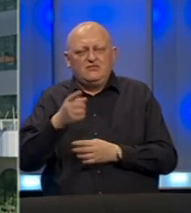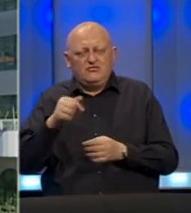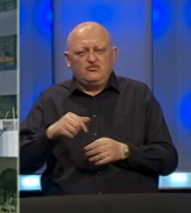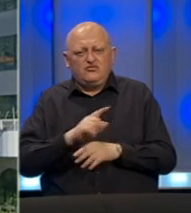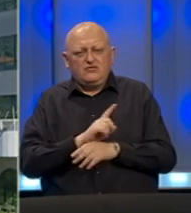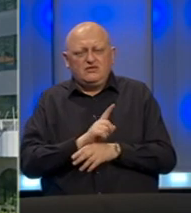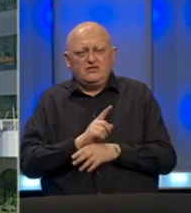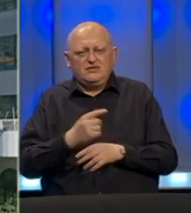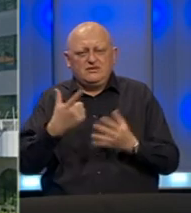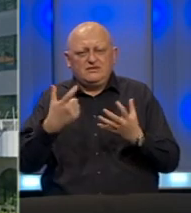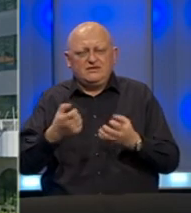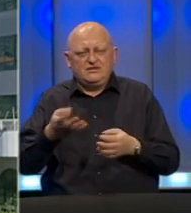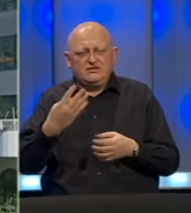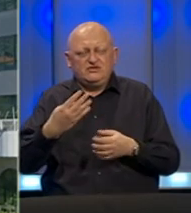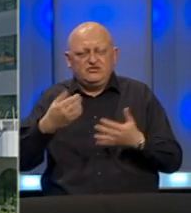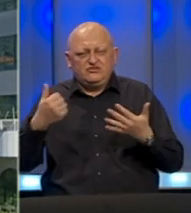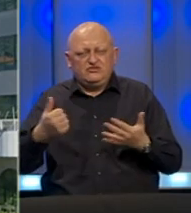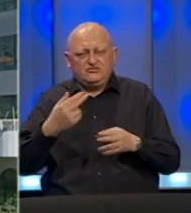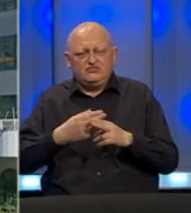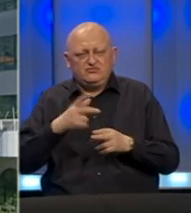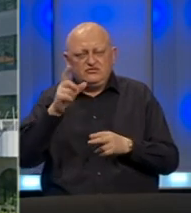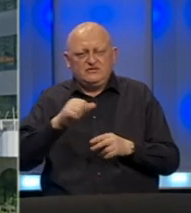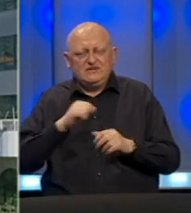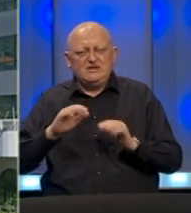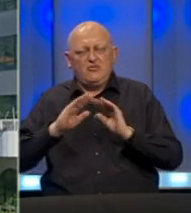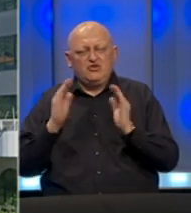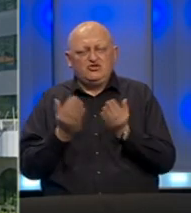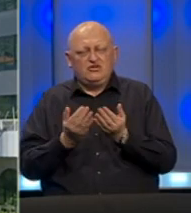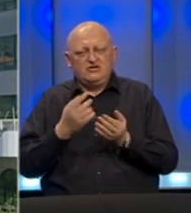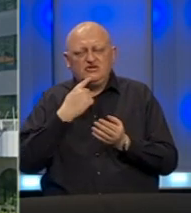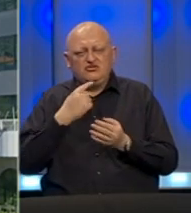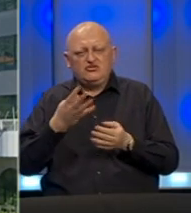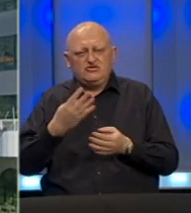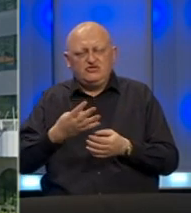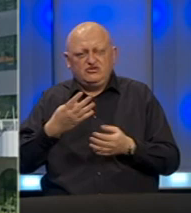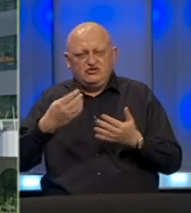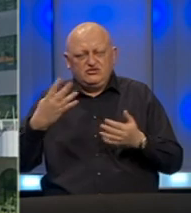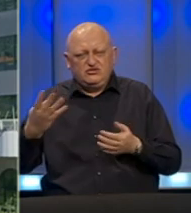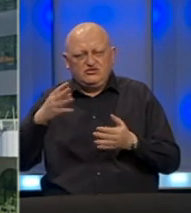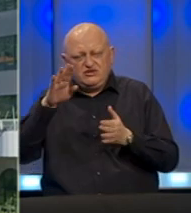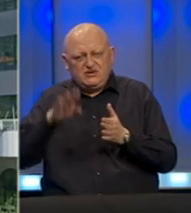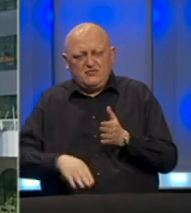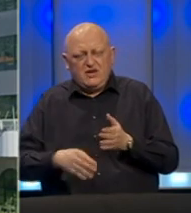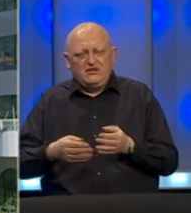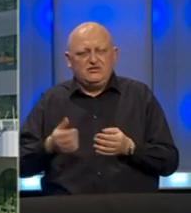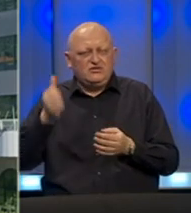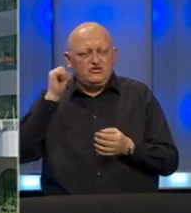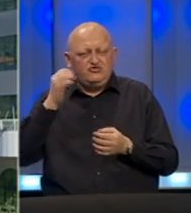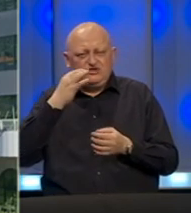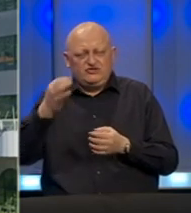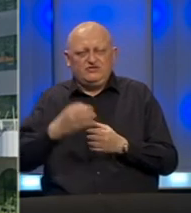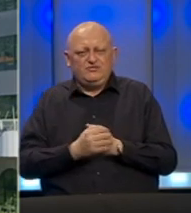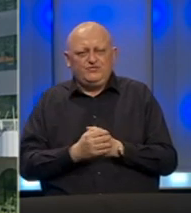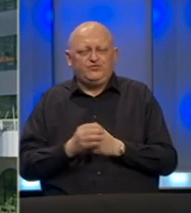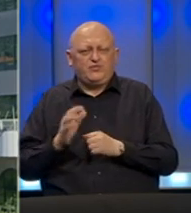ovom trenutku 746 osoba u samoizolaciji što je za 44 manje u odnosu na jučerašnji dan.